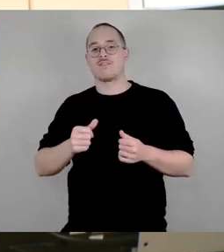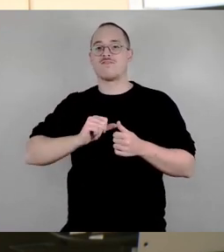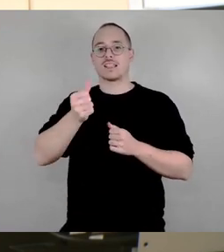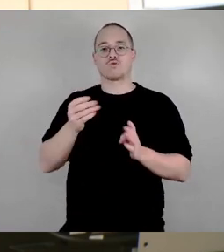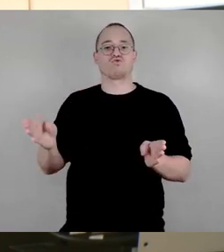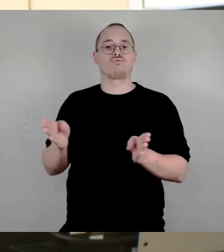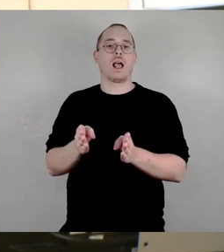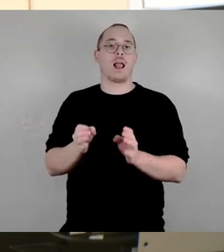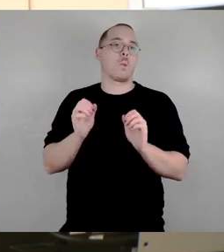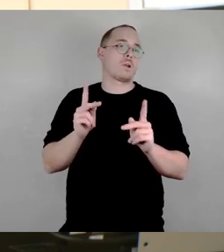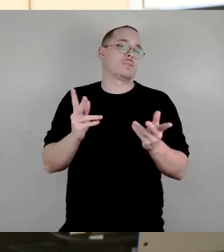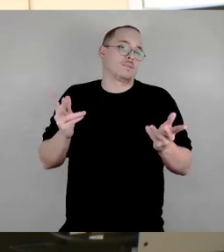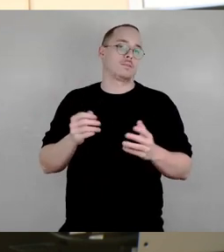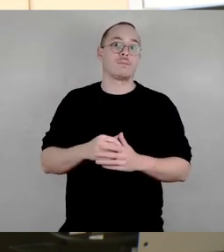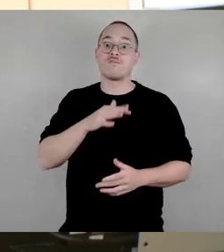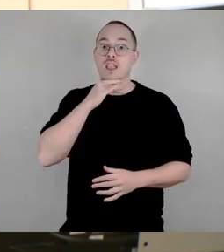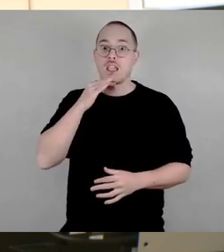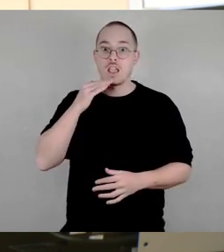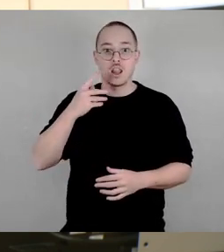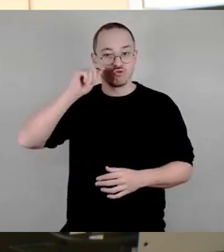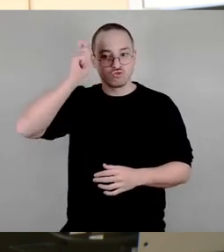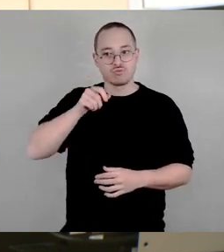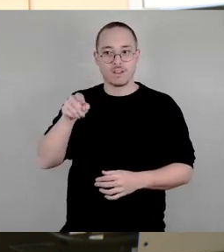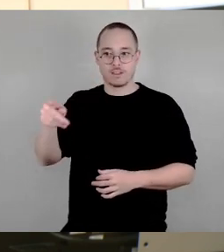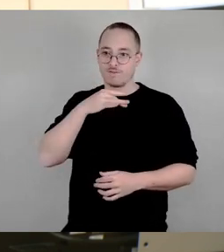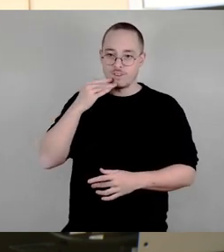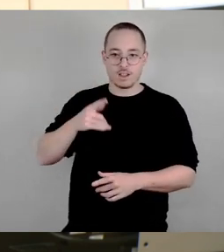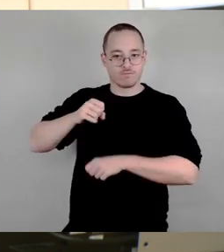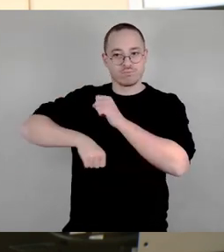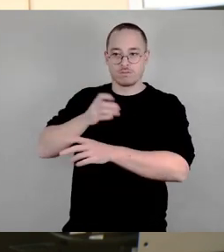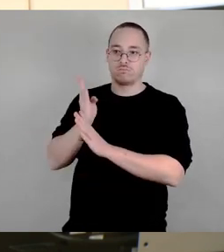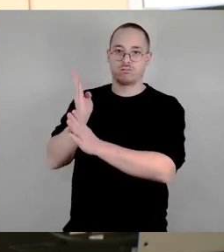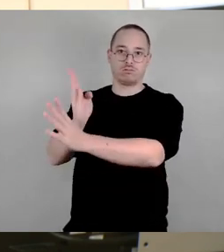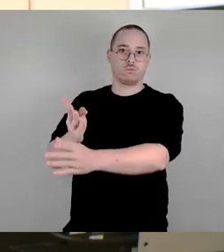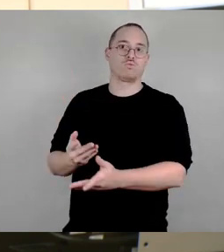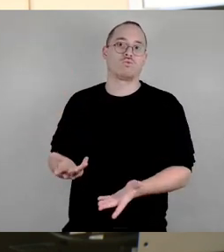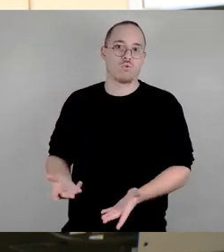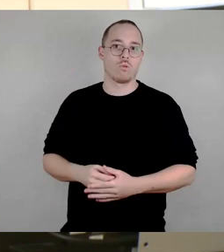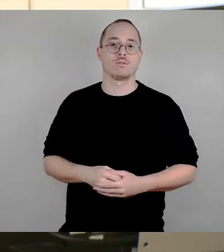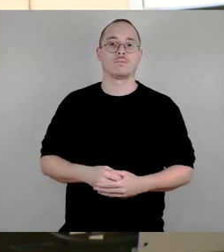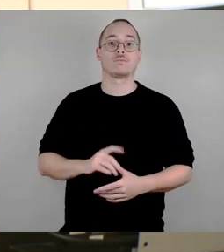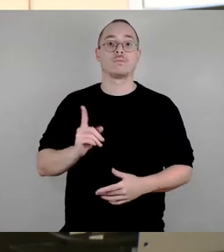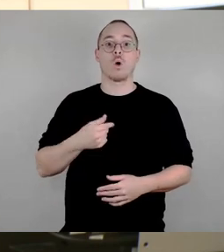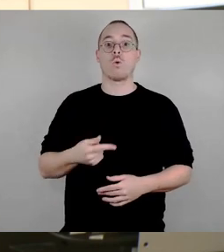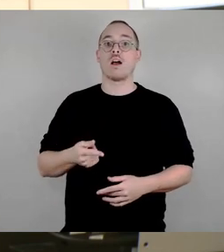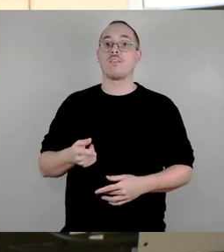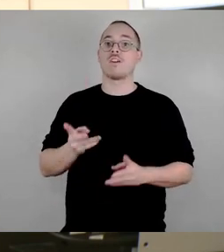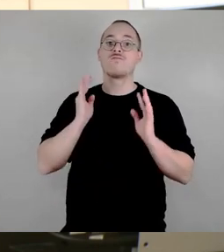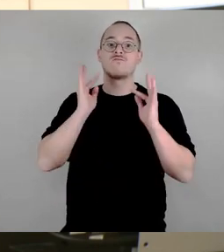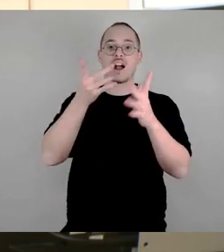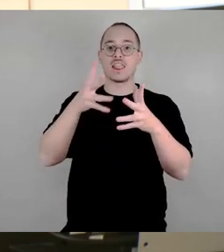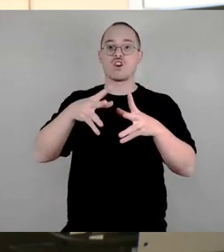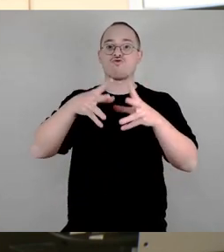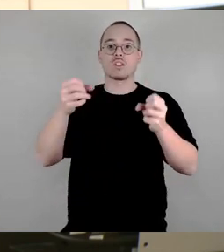dort hat, durch die vielen Studis, die da oft lang waren. Dann haben wir die beliebte Waldschlöchenbrücke, auch die hat Radverkehrsanlagen.